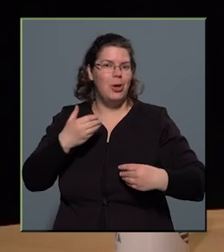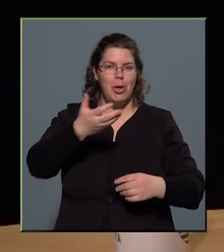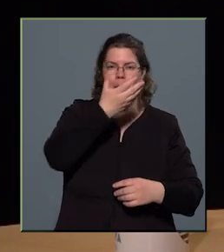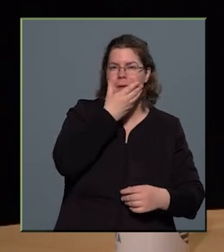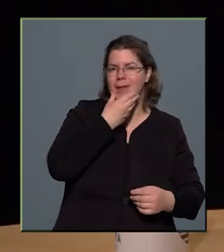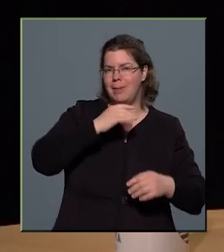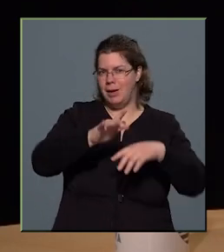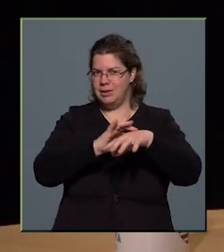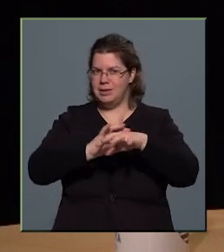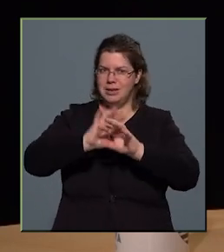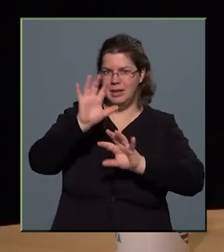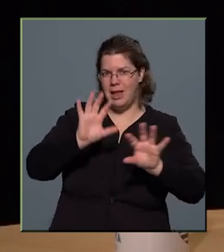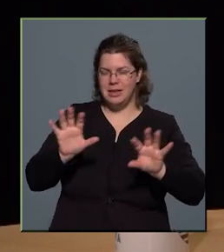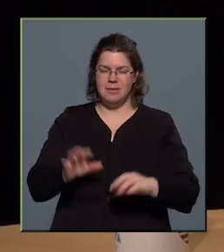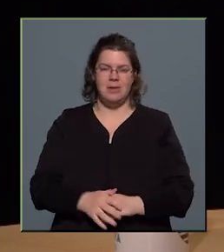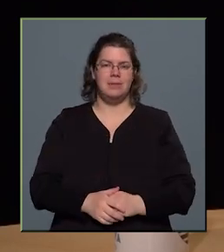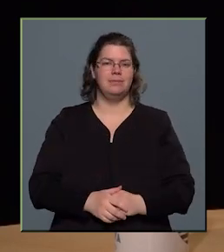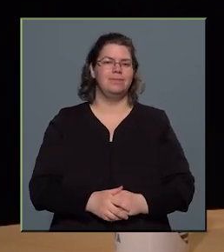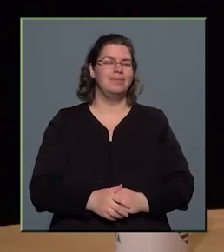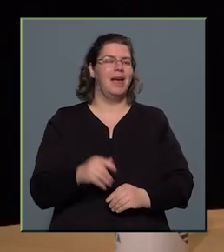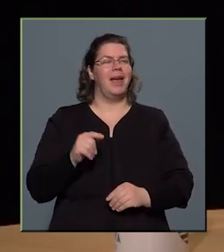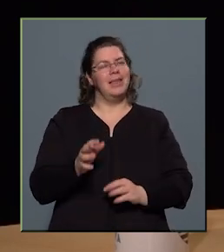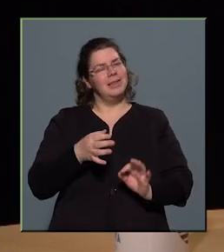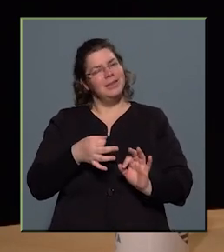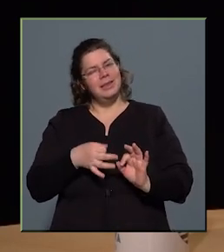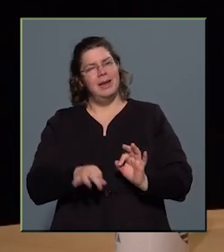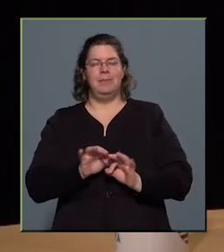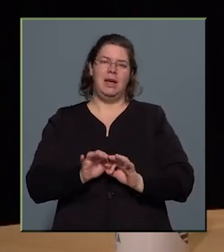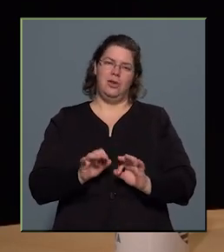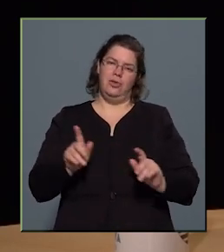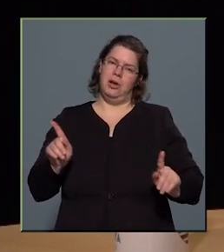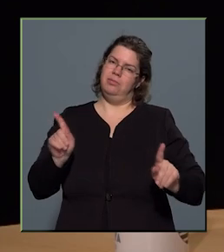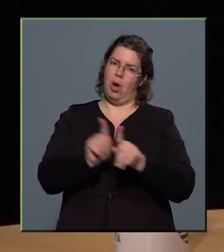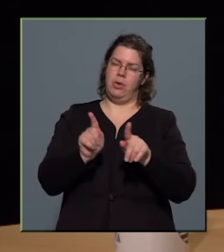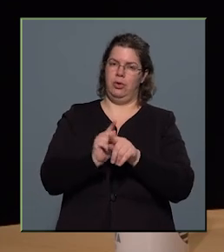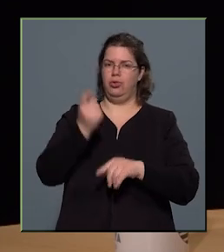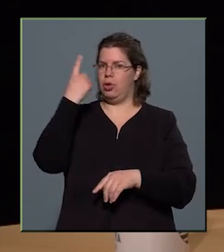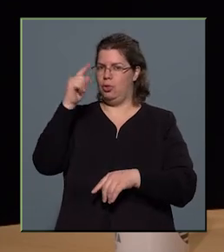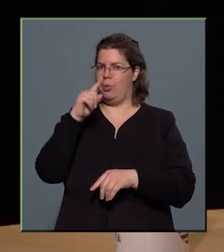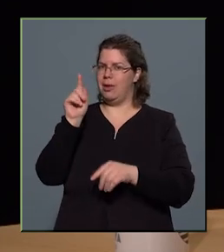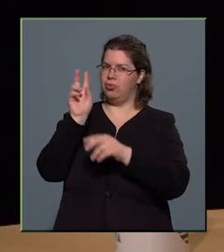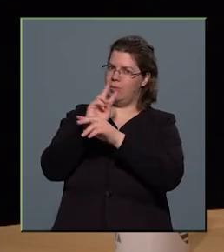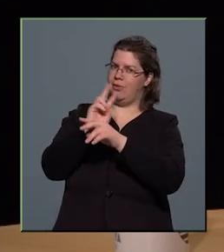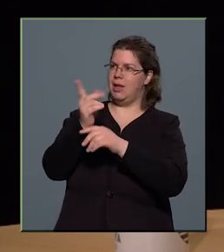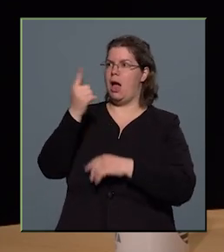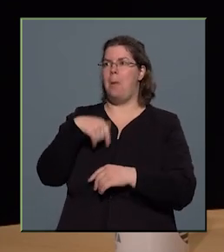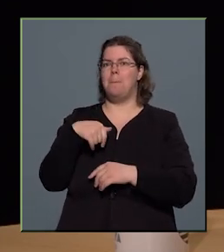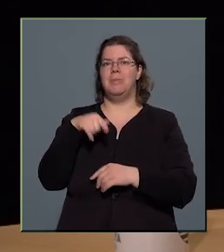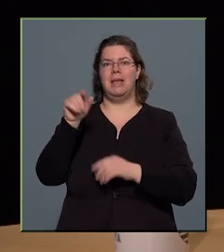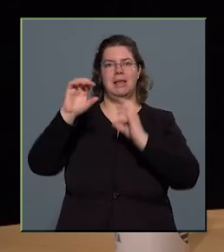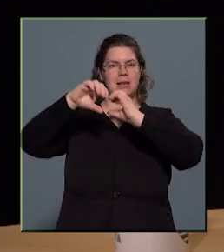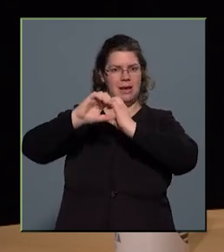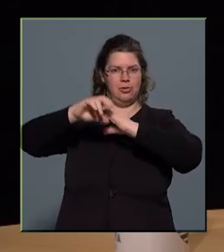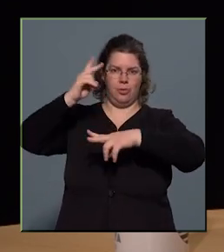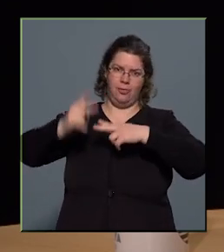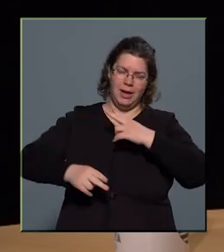színezve. Ez nem teljesen azonos azokkal a tudományos megfigyelésekkel, amiket ezek a távcsövek